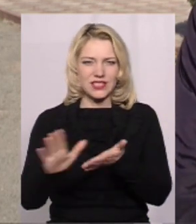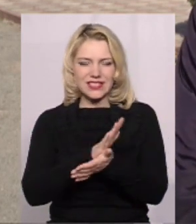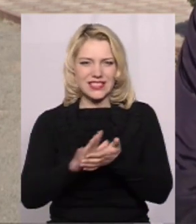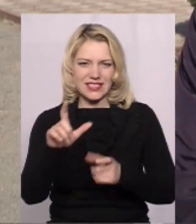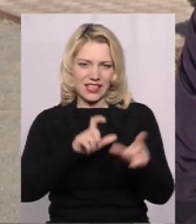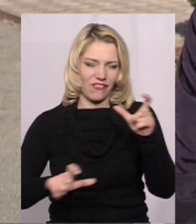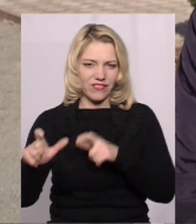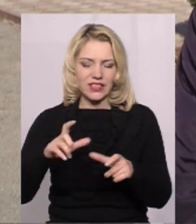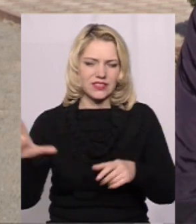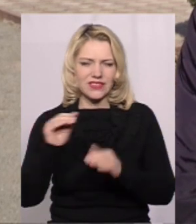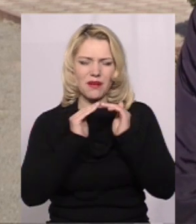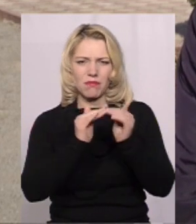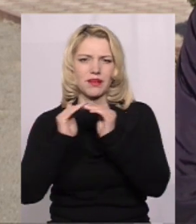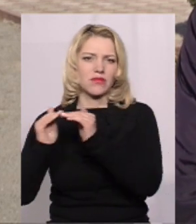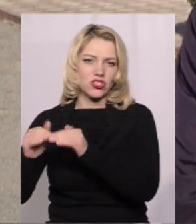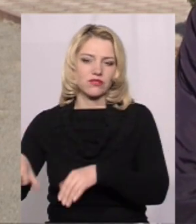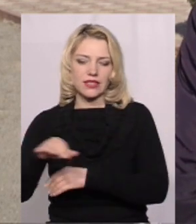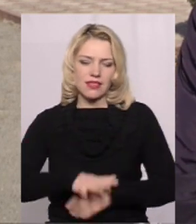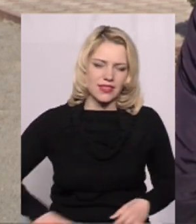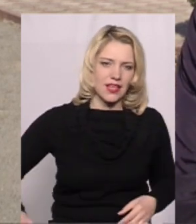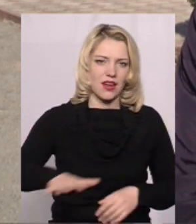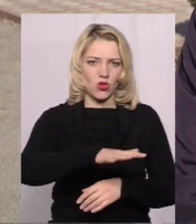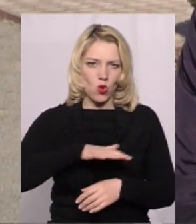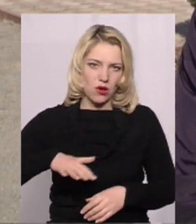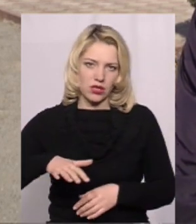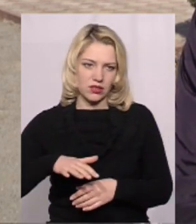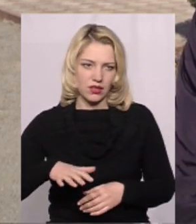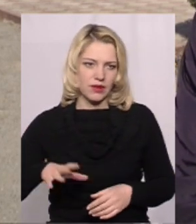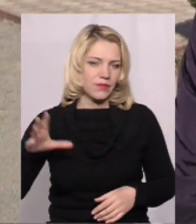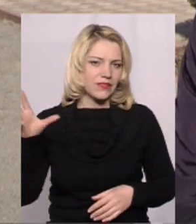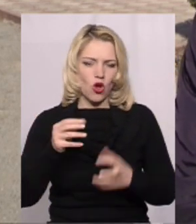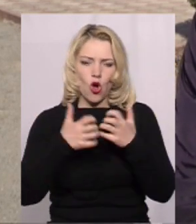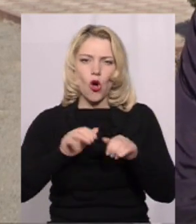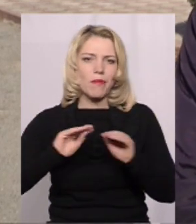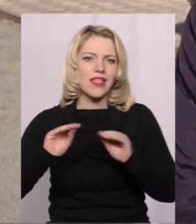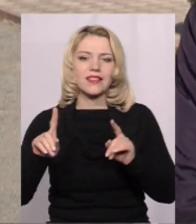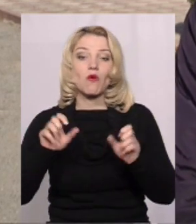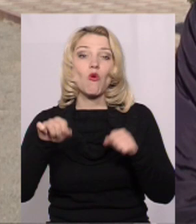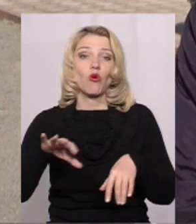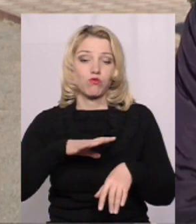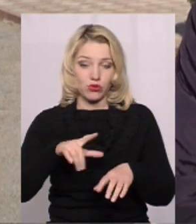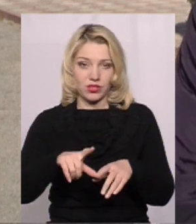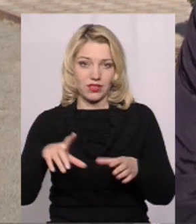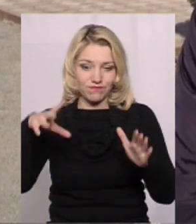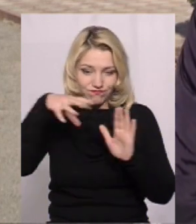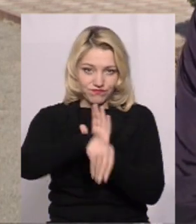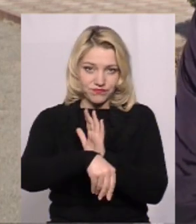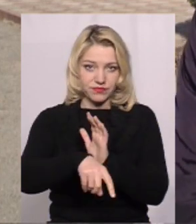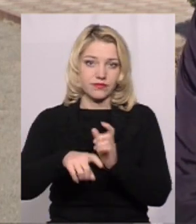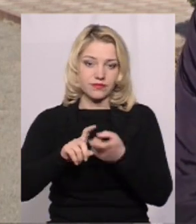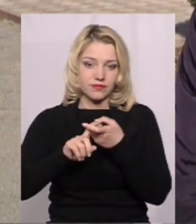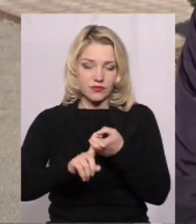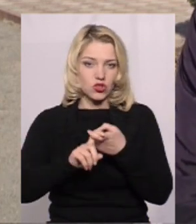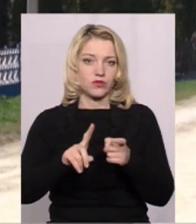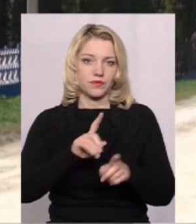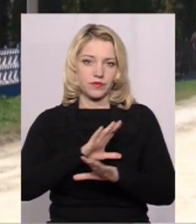всіх приміщень, усієї території, фактично всього обладнання, яке могло бути контаміновано, тобто заражене